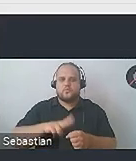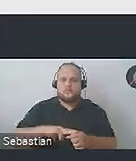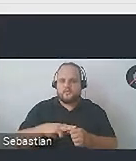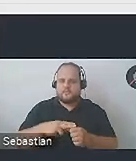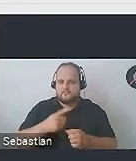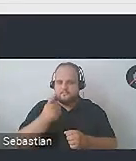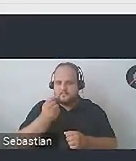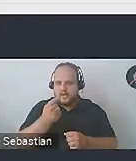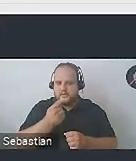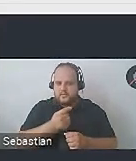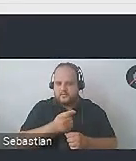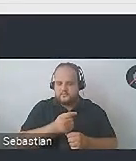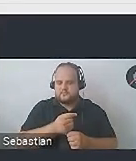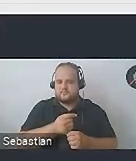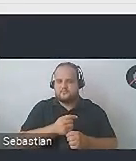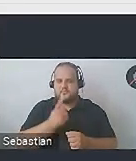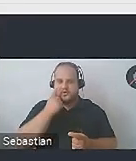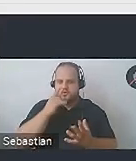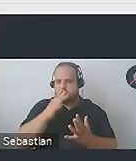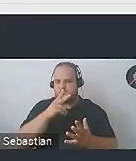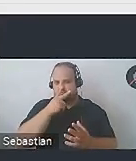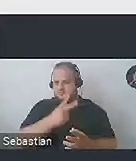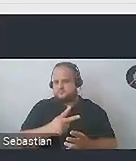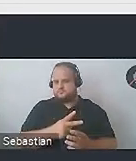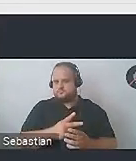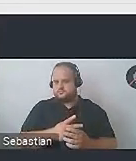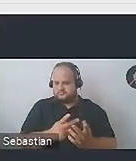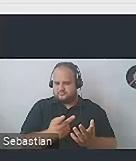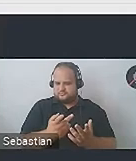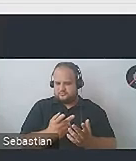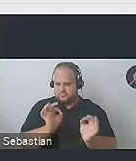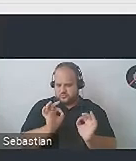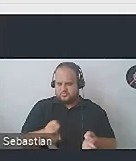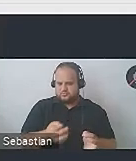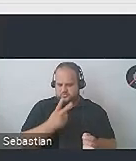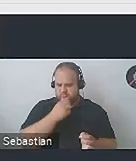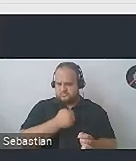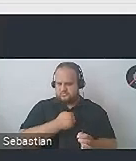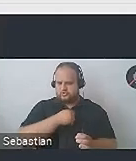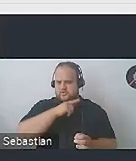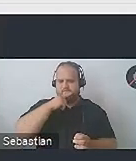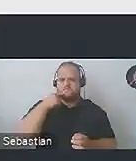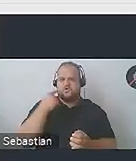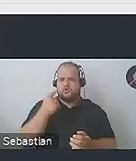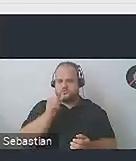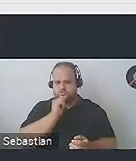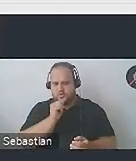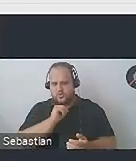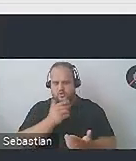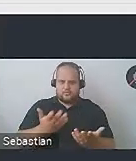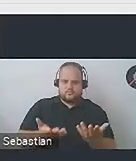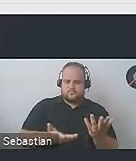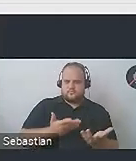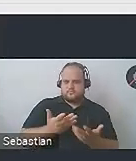które wydawałoby się tak na oko, że no przecież kontrast jest olbrzymi, no bo mamy czerwony na zielonym albo